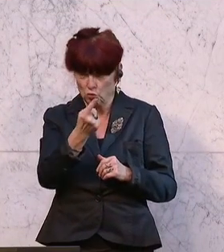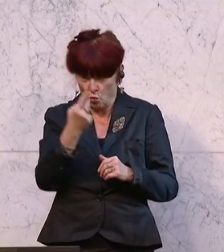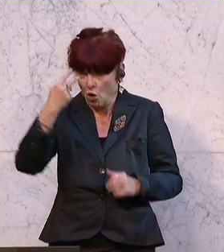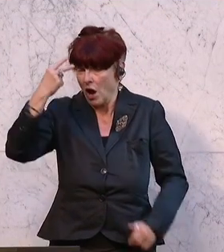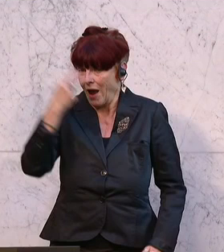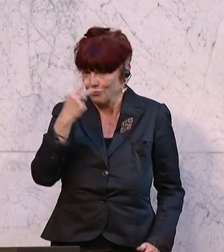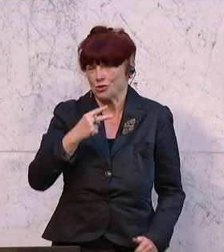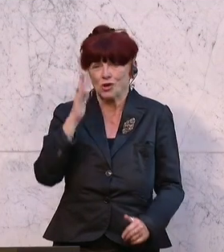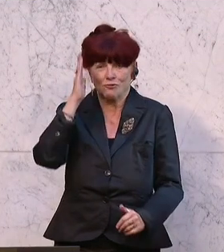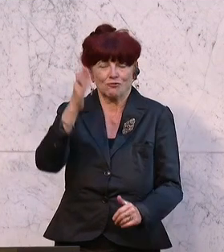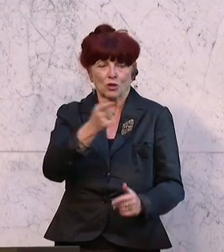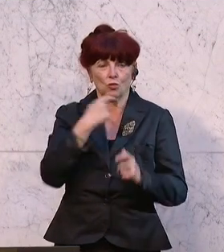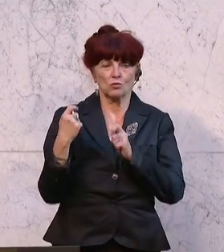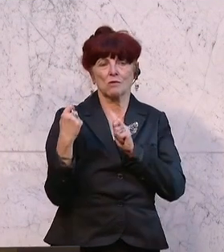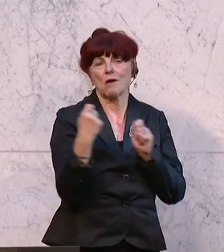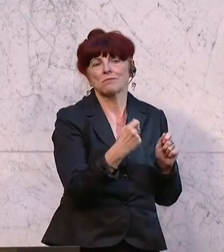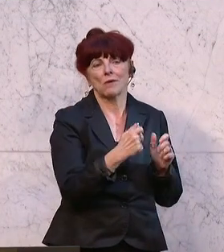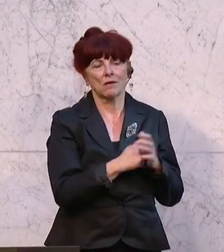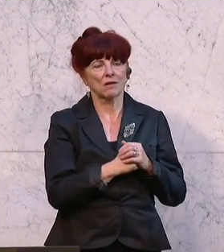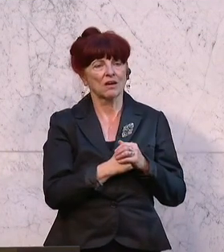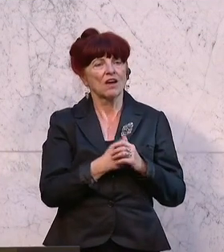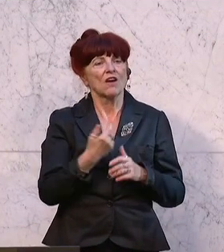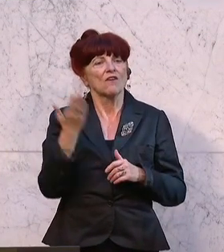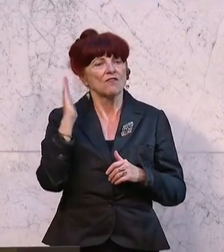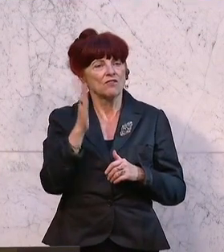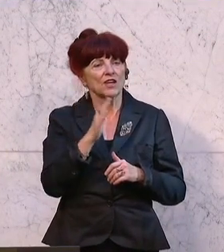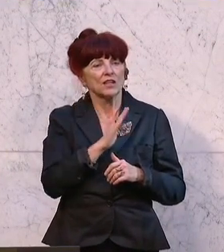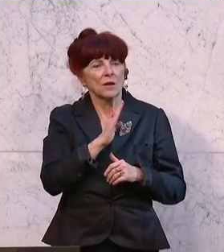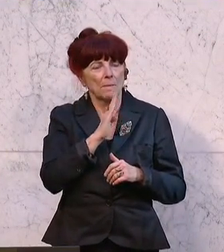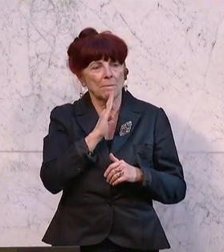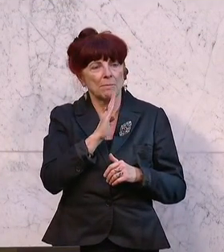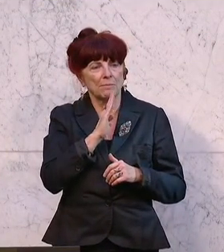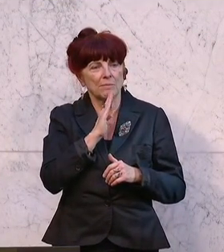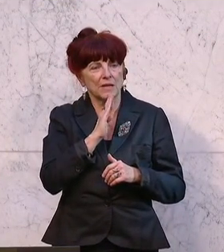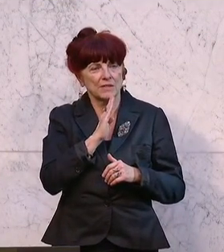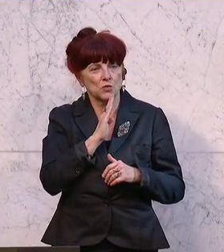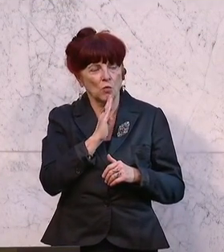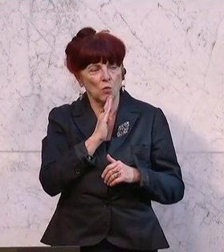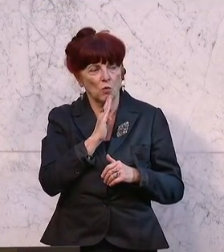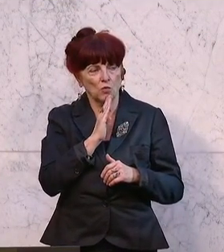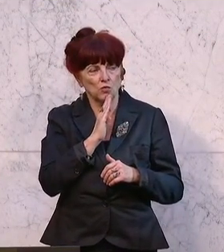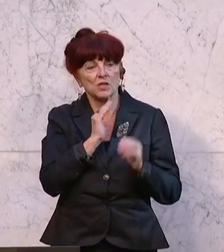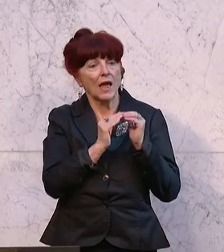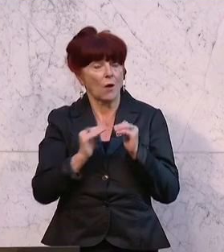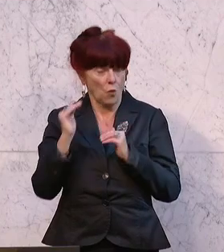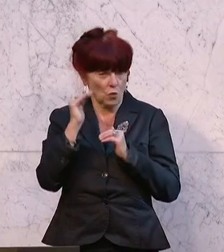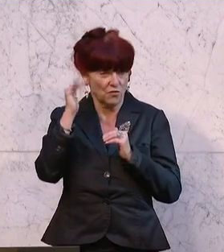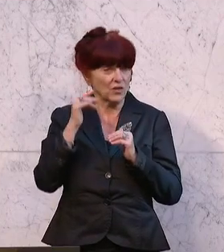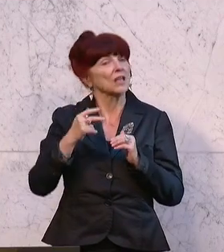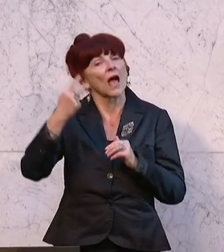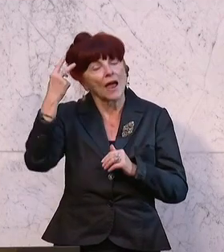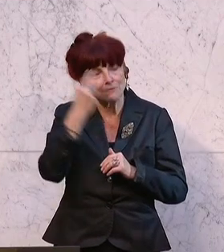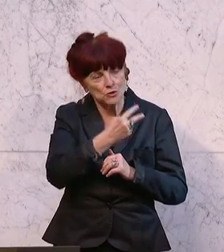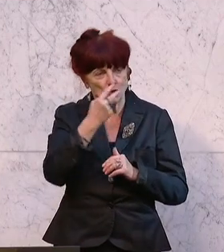Wir werden insgesamt der Pensionserhöhung zustimmen. Und